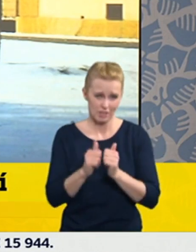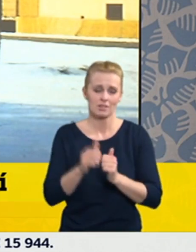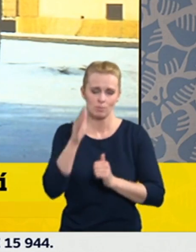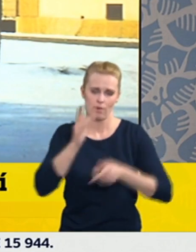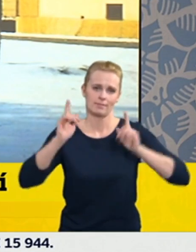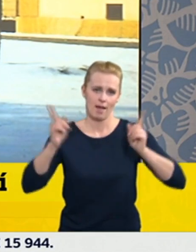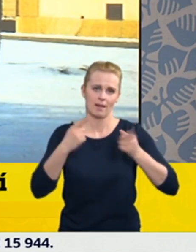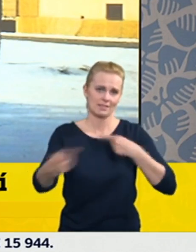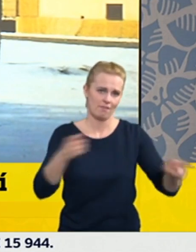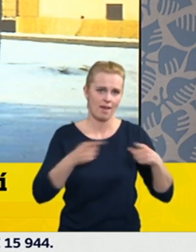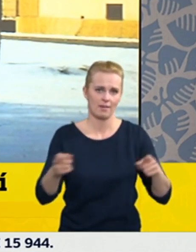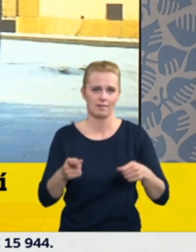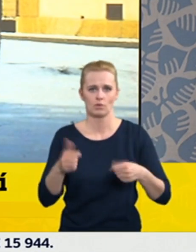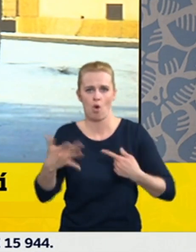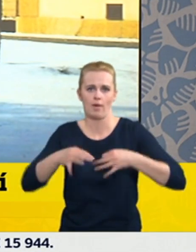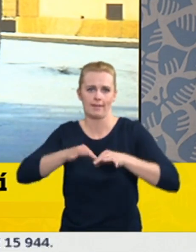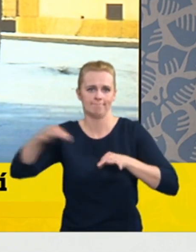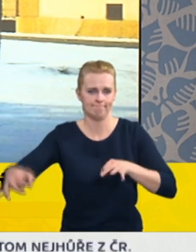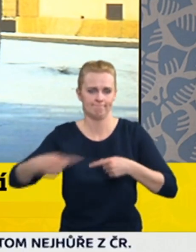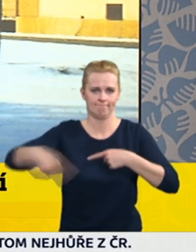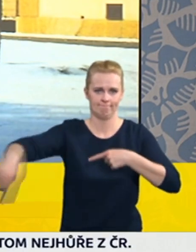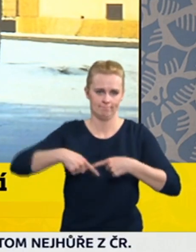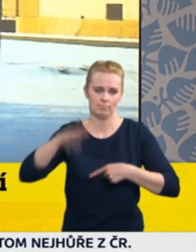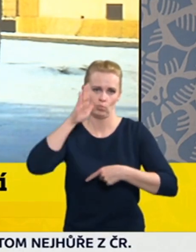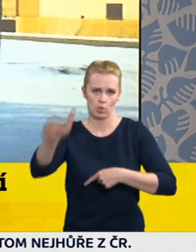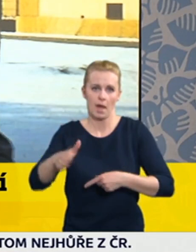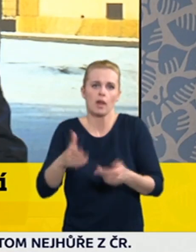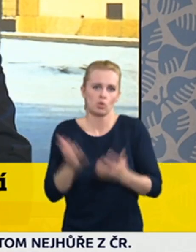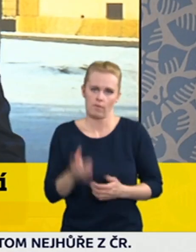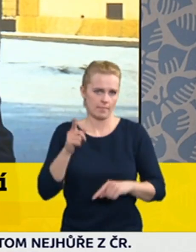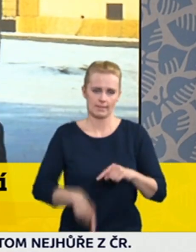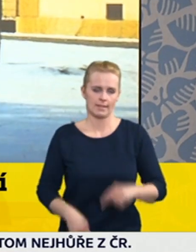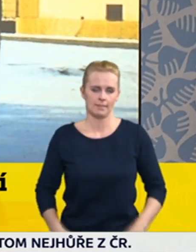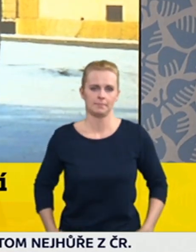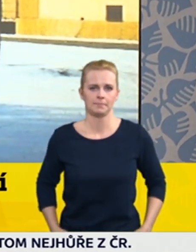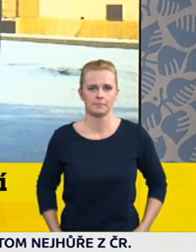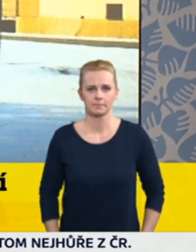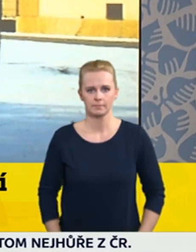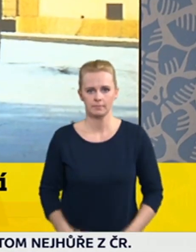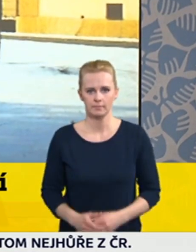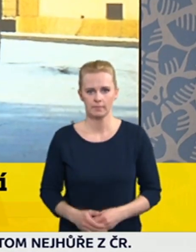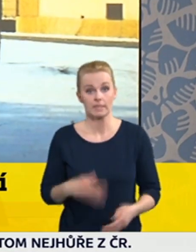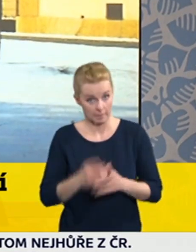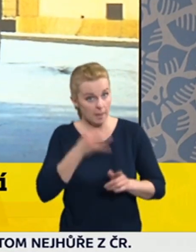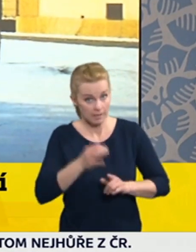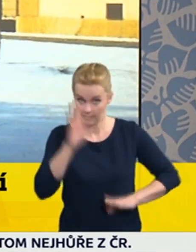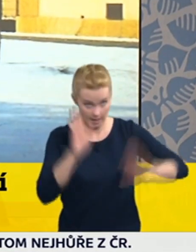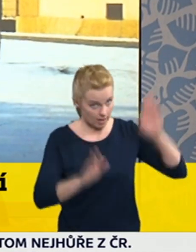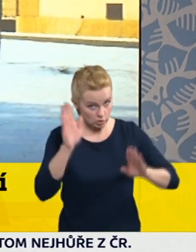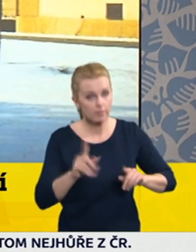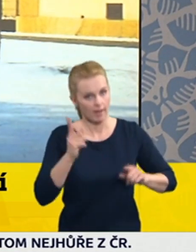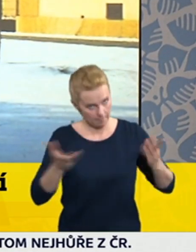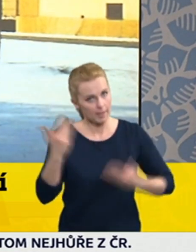všichni bychom byli velmi rádi, abychom do tohoto prostoru nemuseli. Tak děkuji. Takže jste o tom hlasovali, ale byla o tom debata dneska.